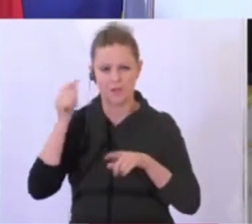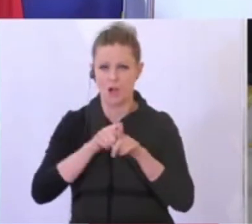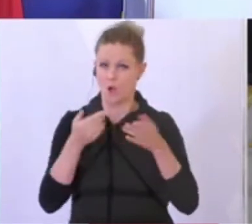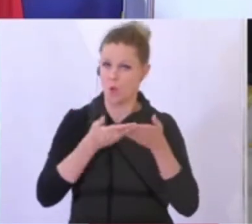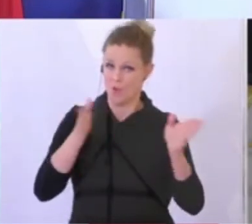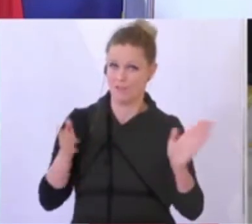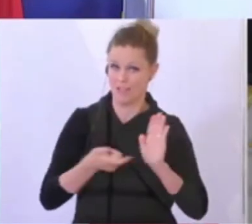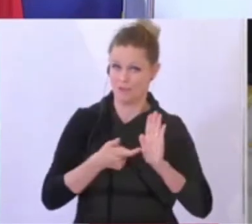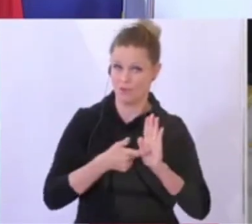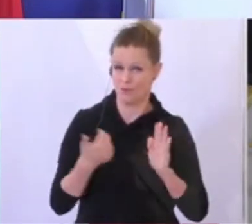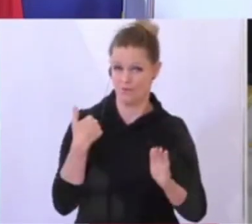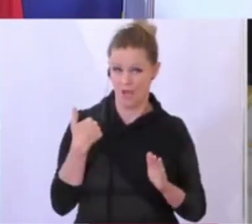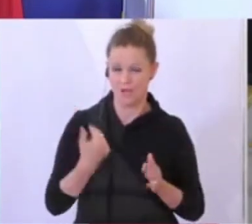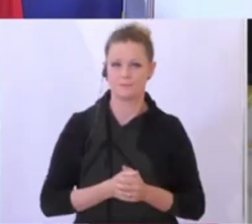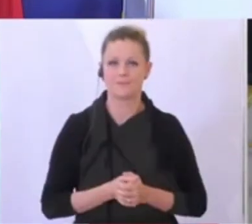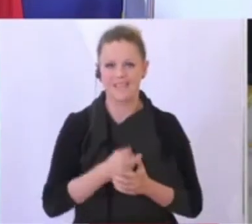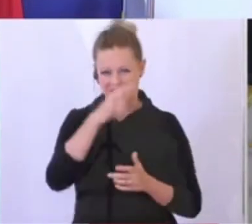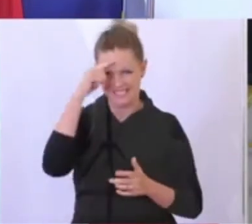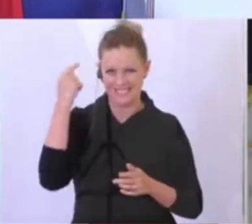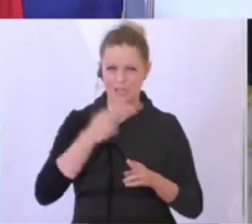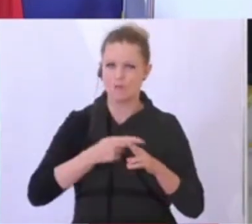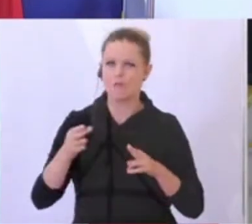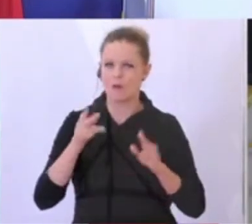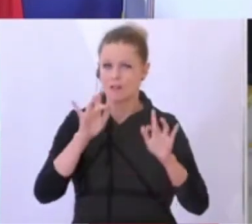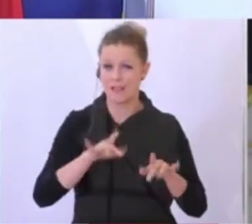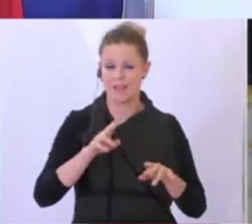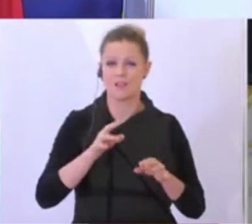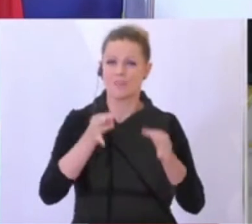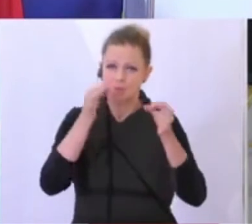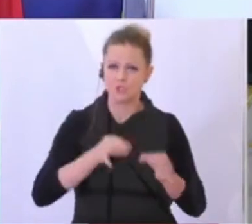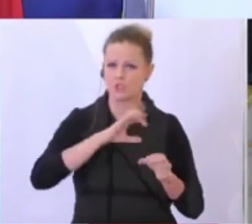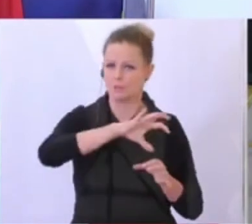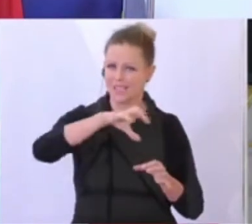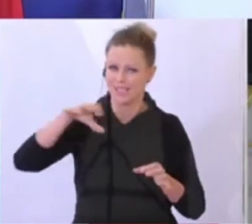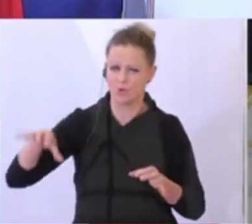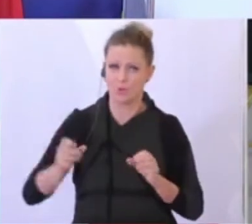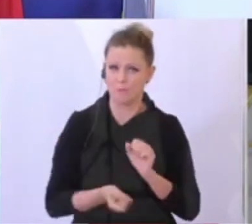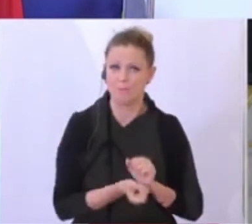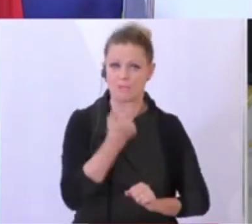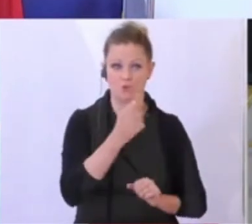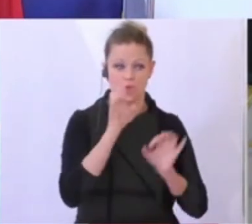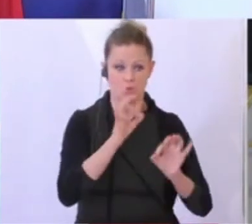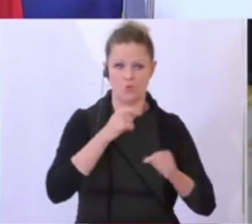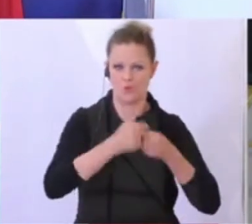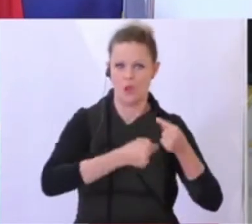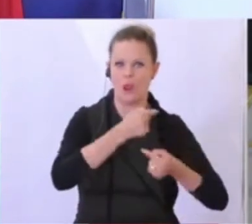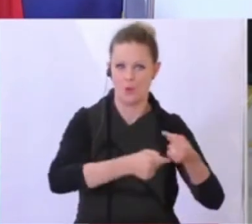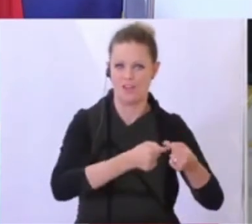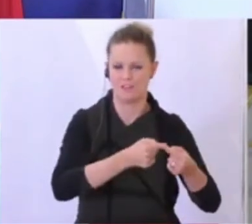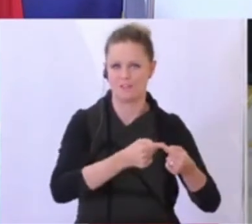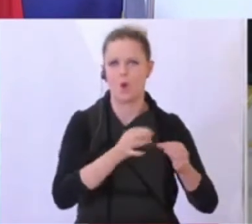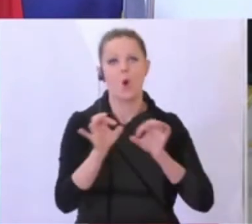öffentlich, dass es hier sinnvoll wäre, wenn gewisse Regionen, die ganz besonders gut unterwegs sind,